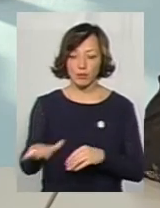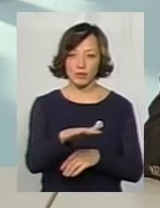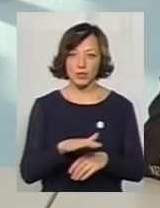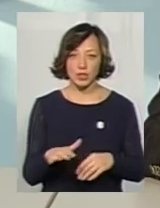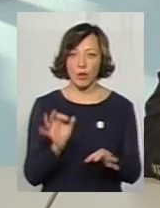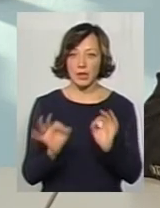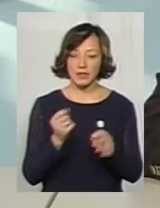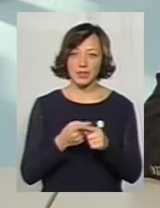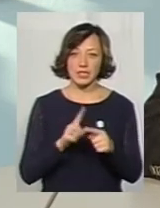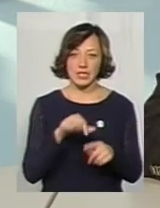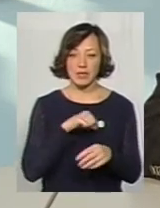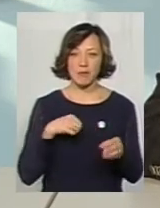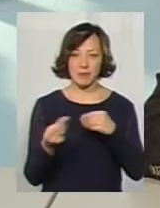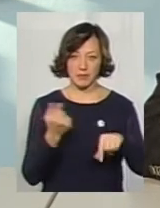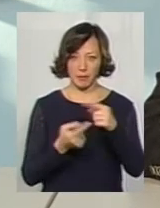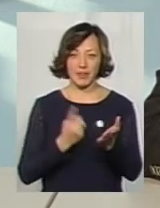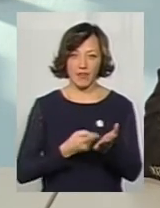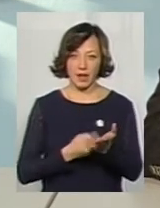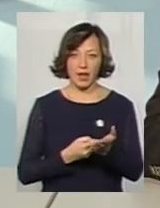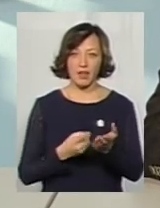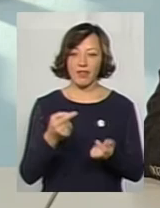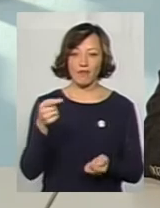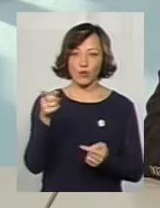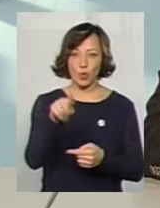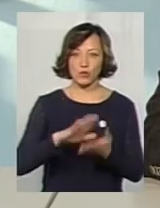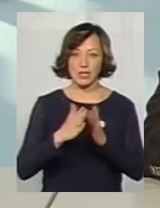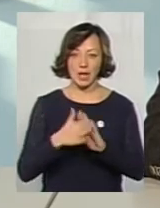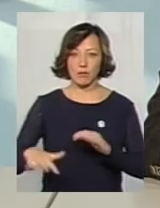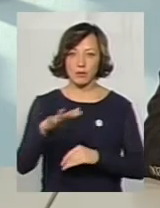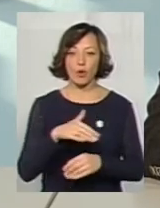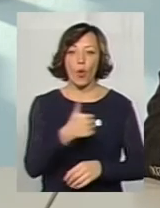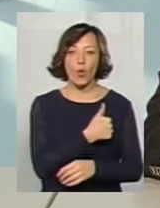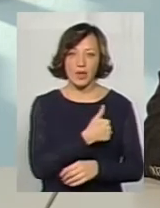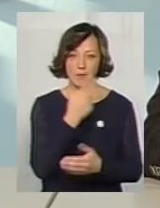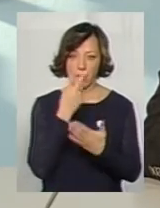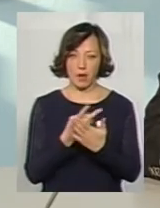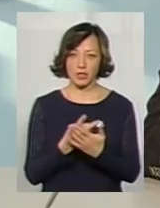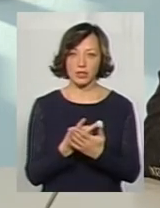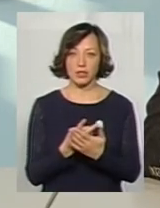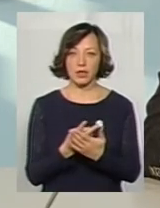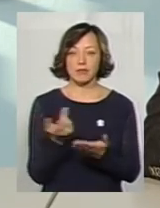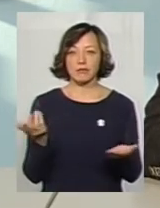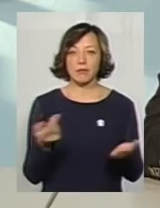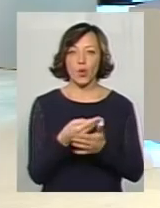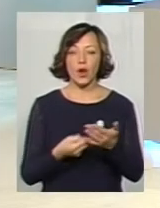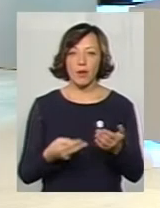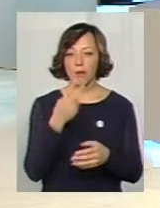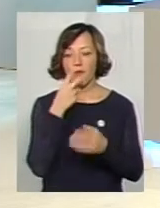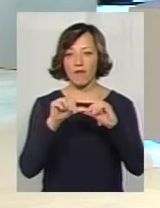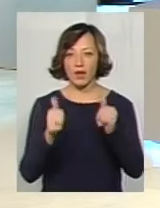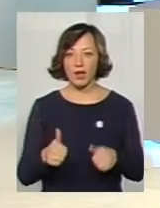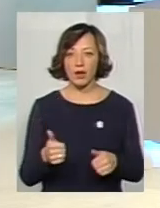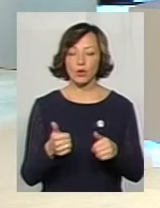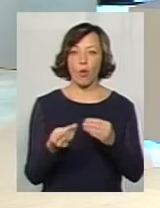тому що об'єктивно, і це самі підприємці, думаю, підтвердять не в тому стані приміщення, в якому ми хотіли би його бачити. Воно прорає по вигляду